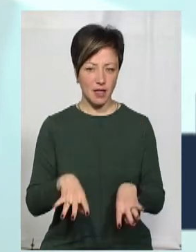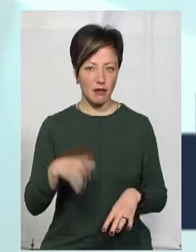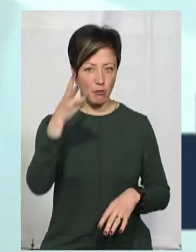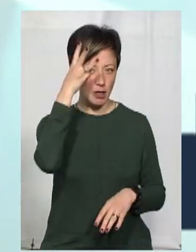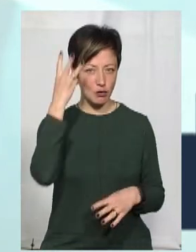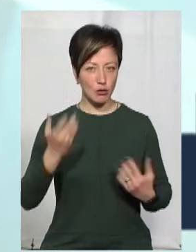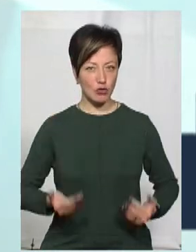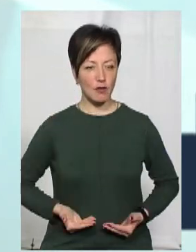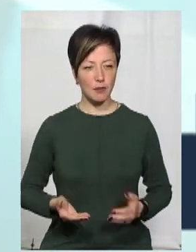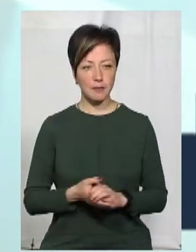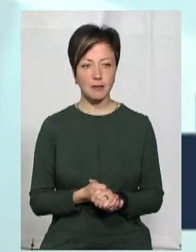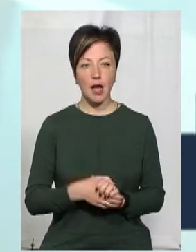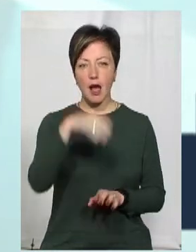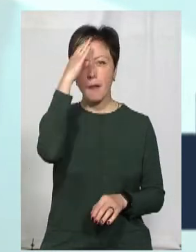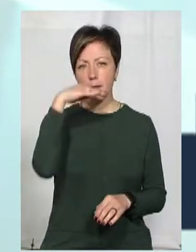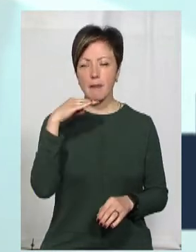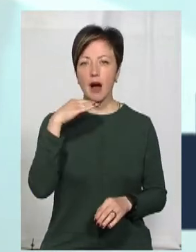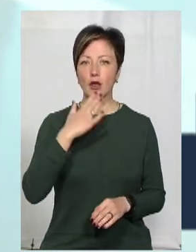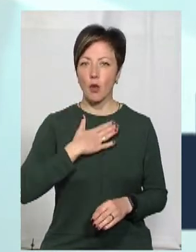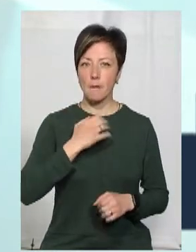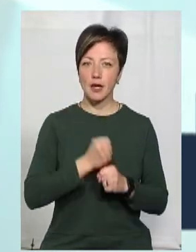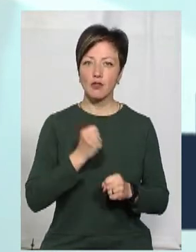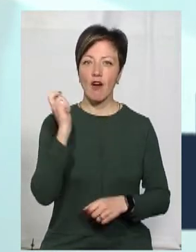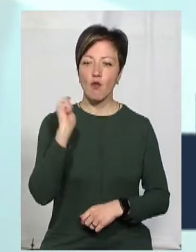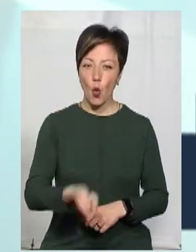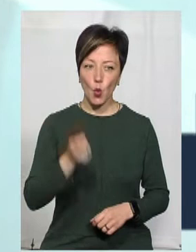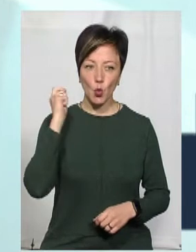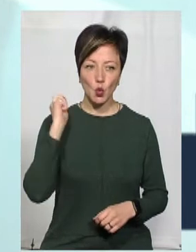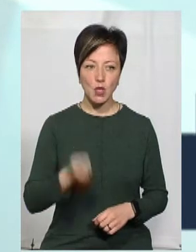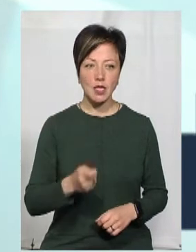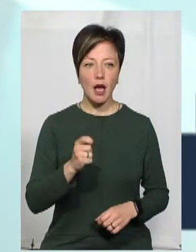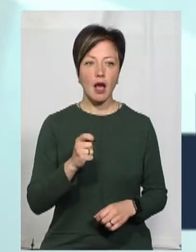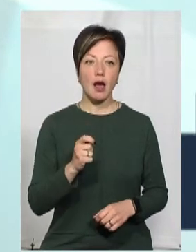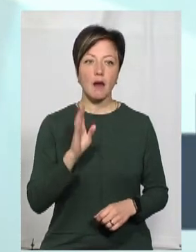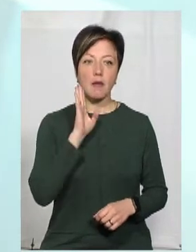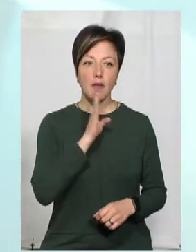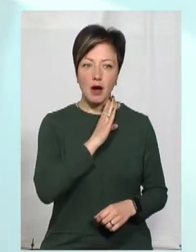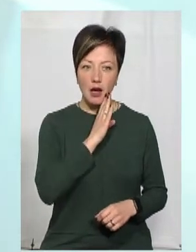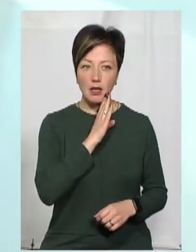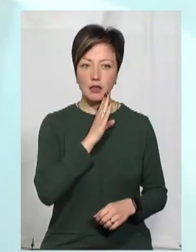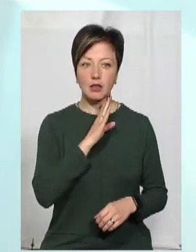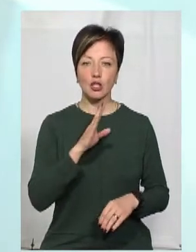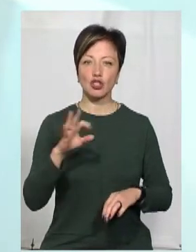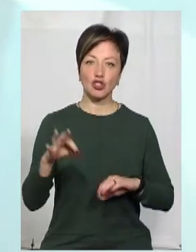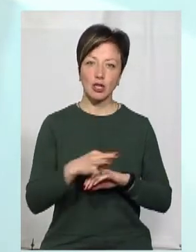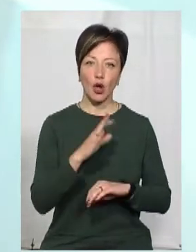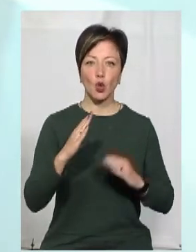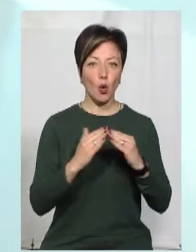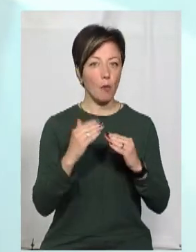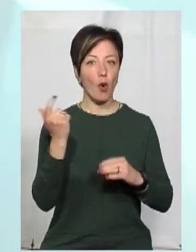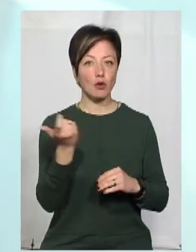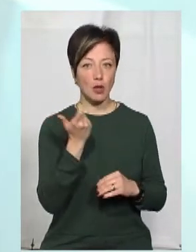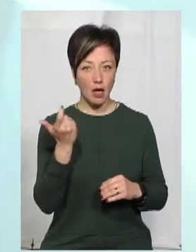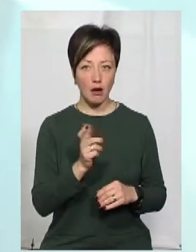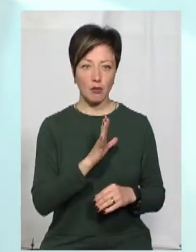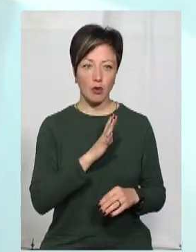проживаємо. Батько працював в кузні, мати як жінка, тому хазяйка була. От,